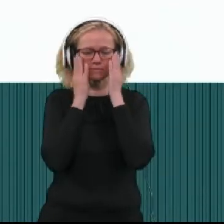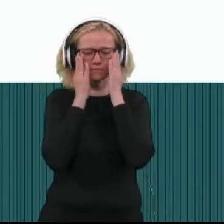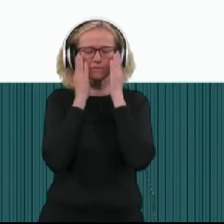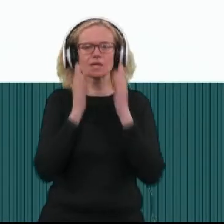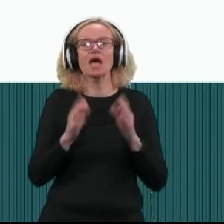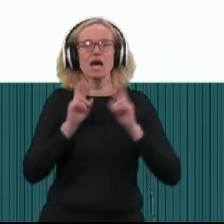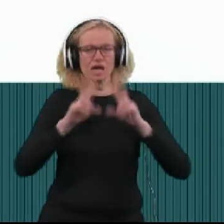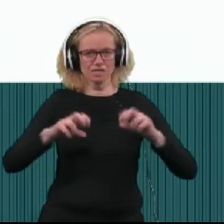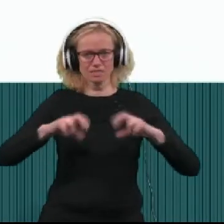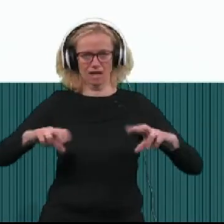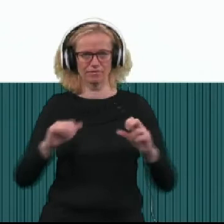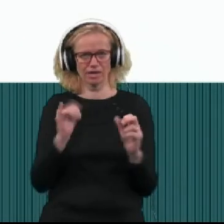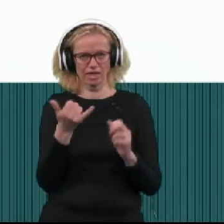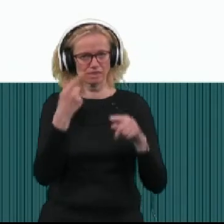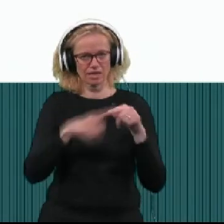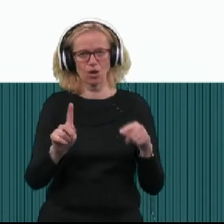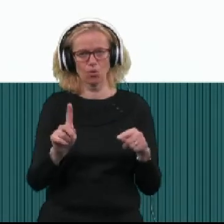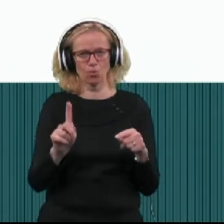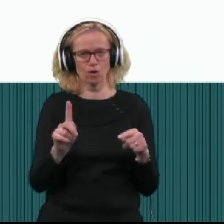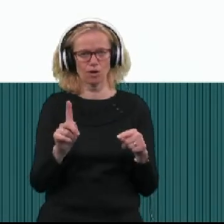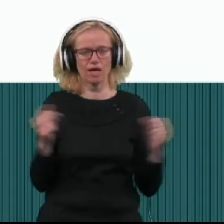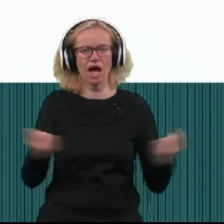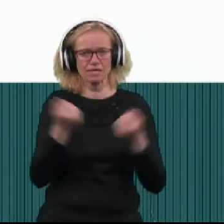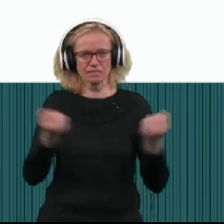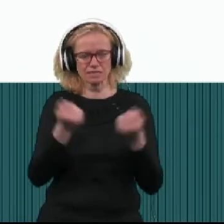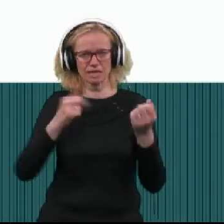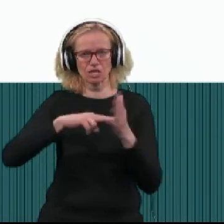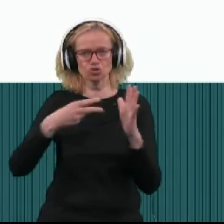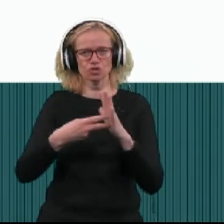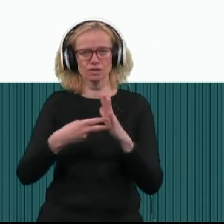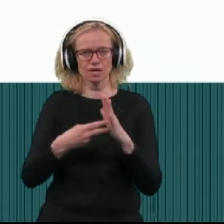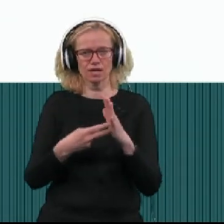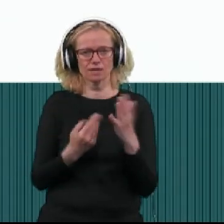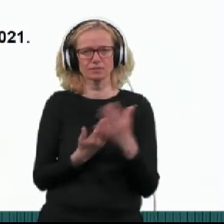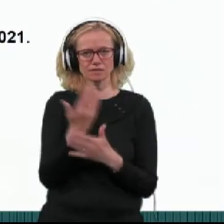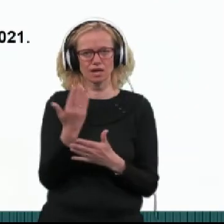Raziskava je del akcijskega načrta za